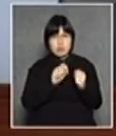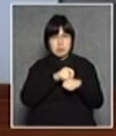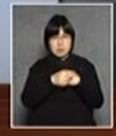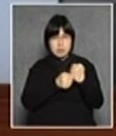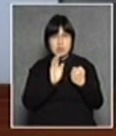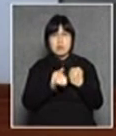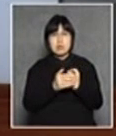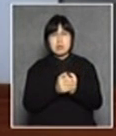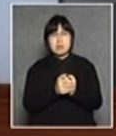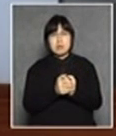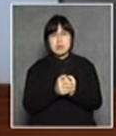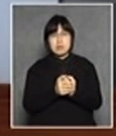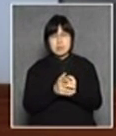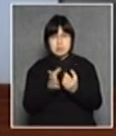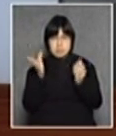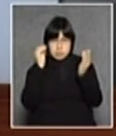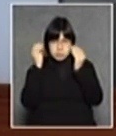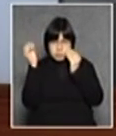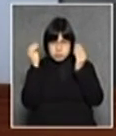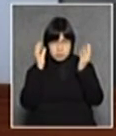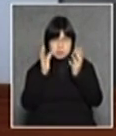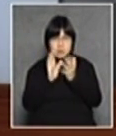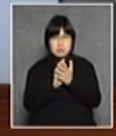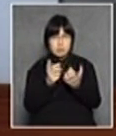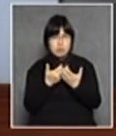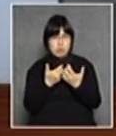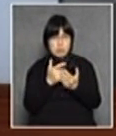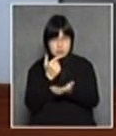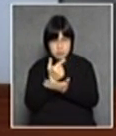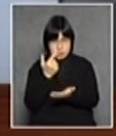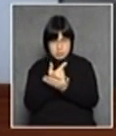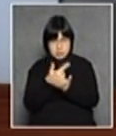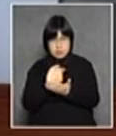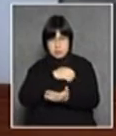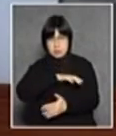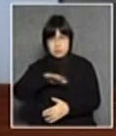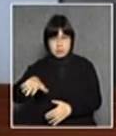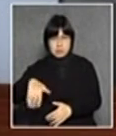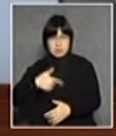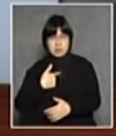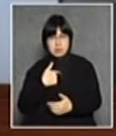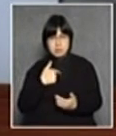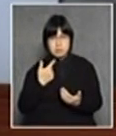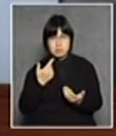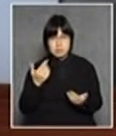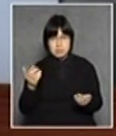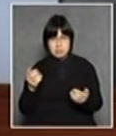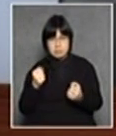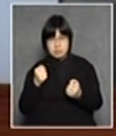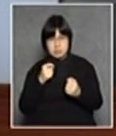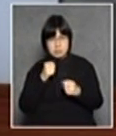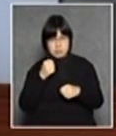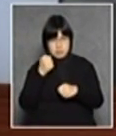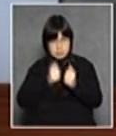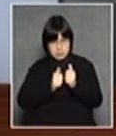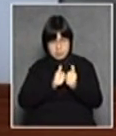所以我在這裡聽到大家說喂 數學這麼重要我們要大家去造成這件城市